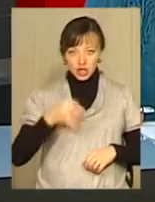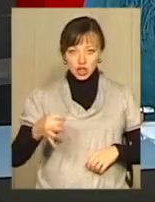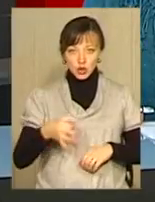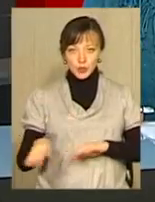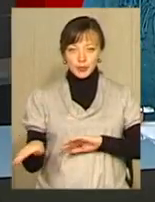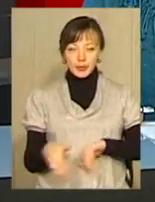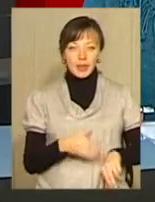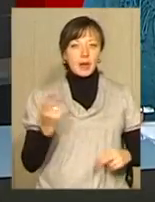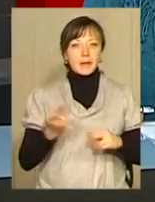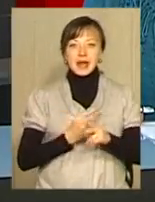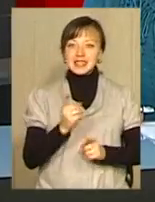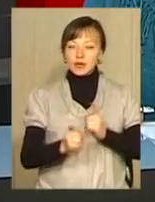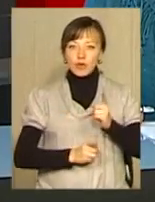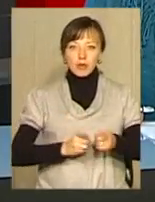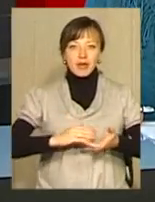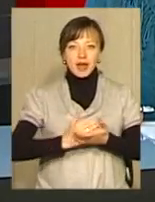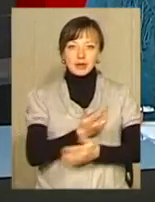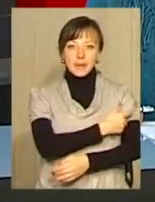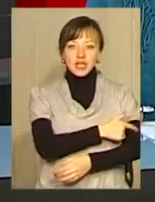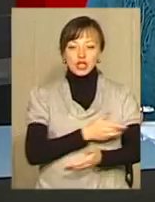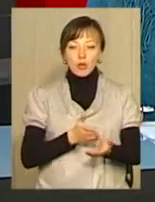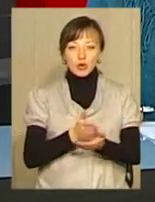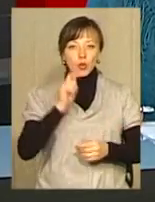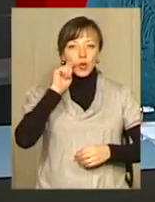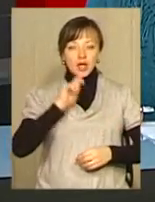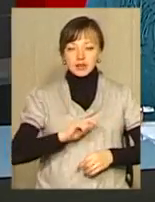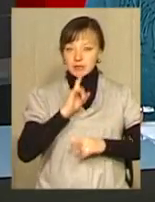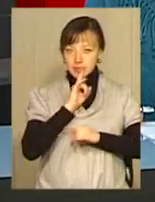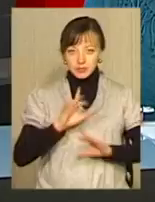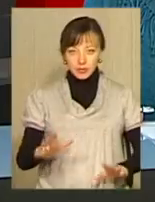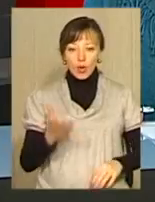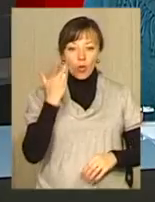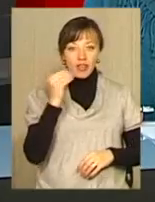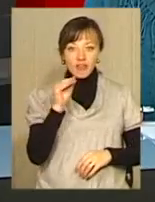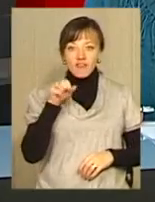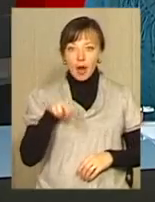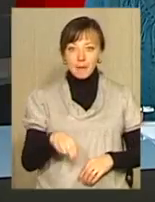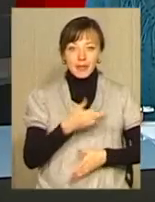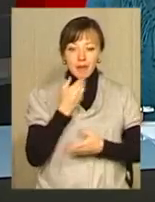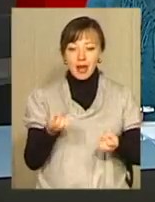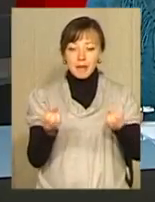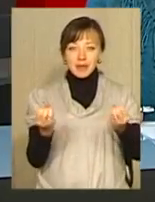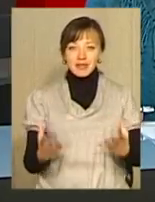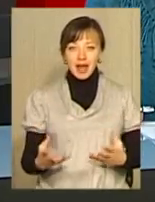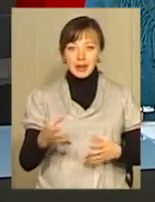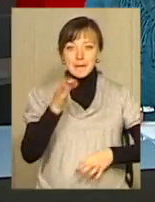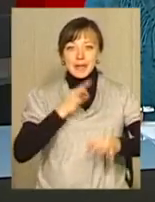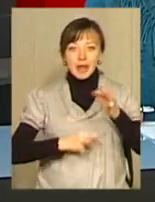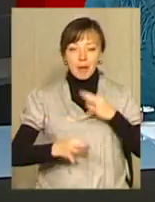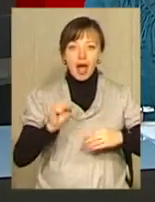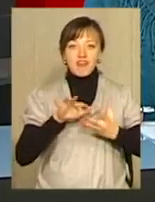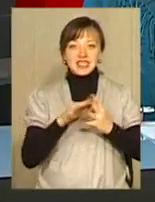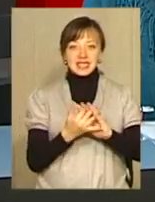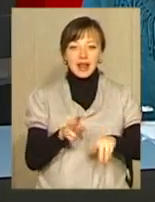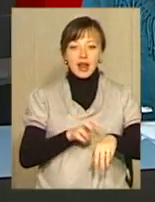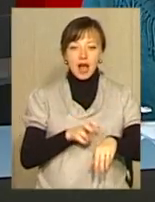Без реформи, якісних медичних послуг українцям не дочекатися. Бо коли на ФАПі немає навіть елементарних медикаментів, а в сільській лікарні